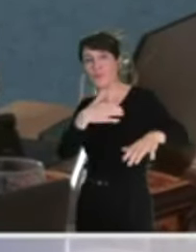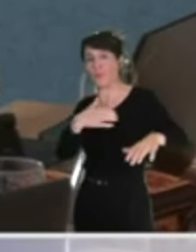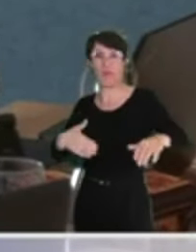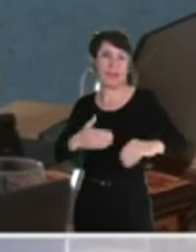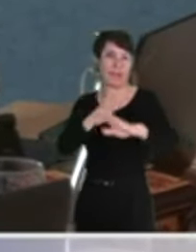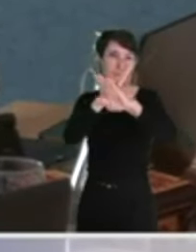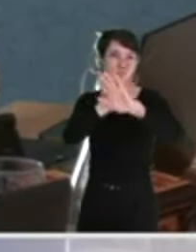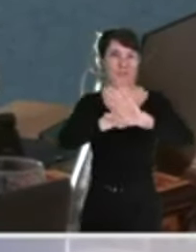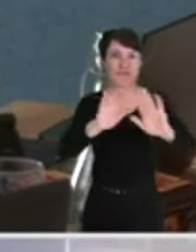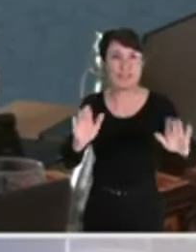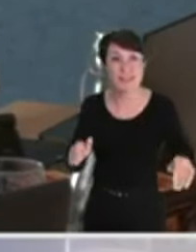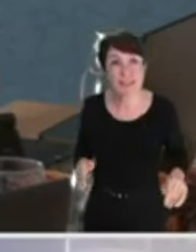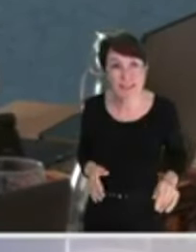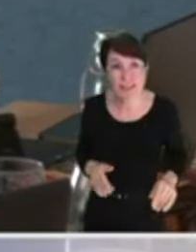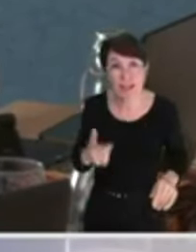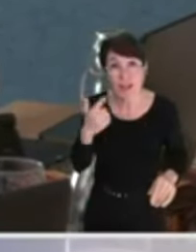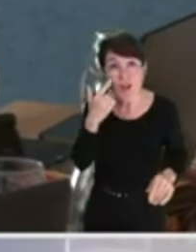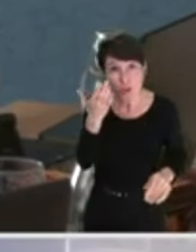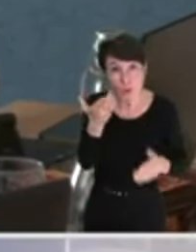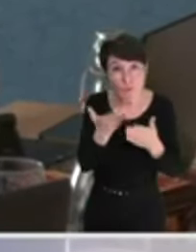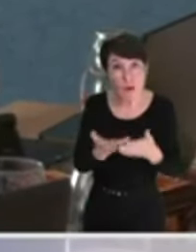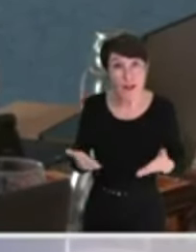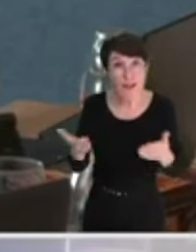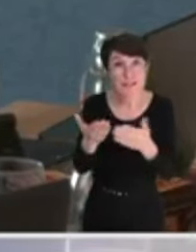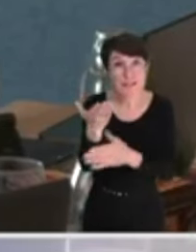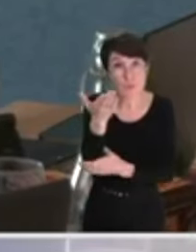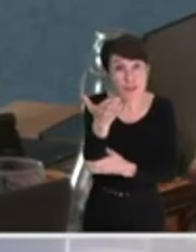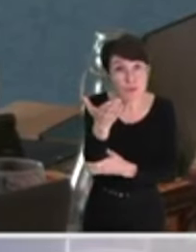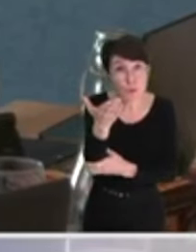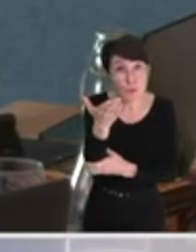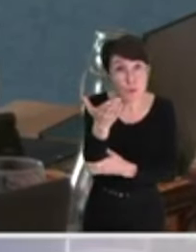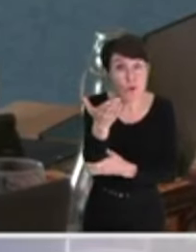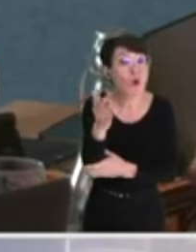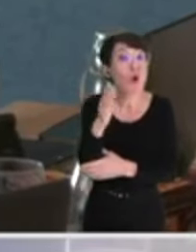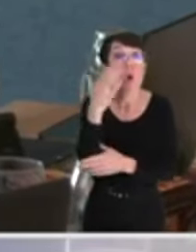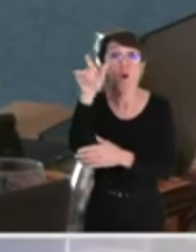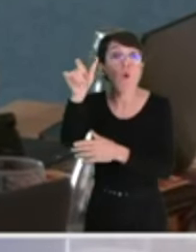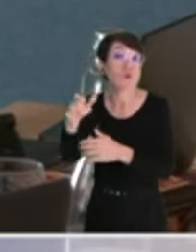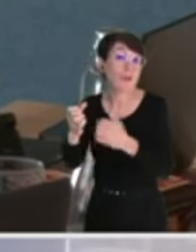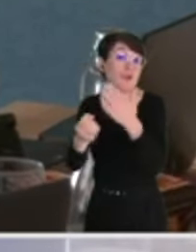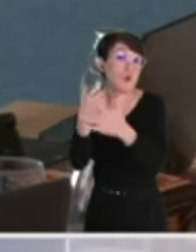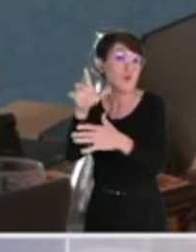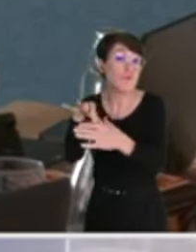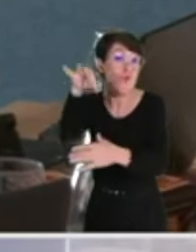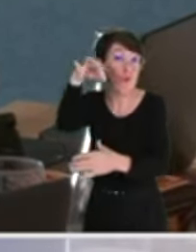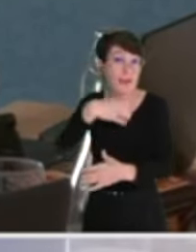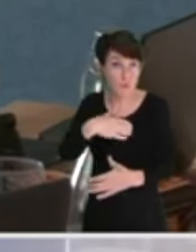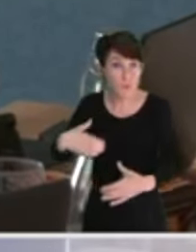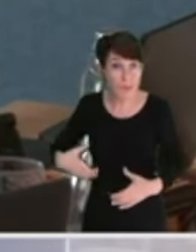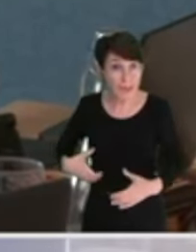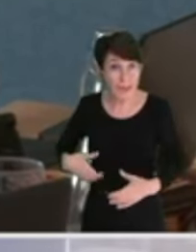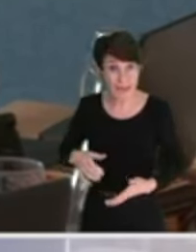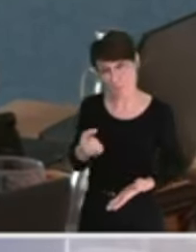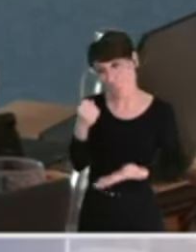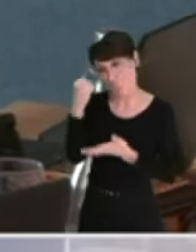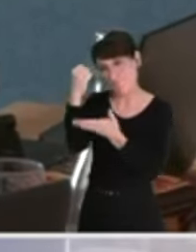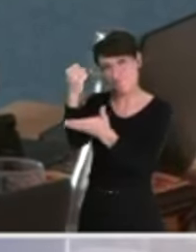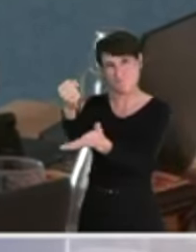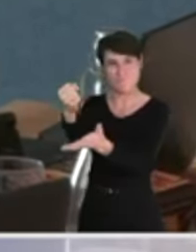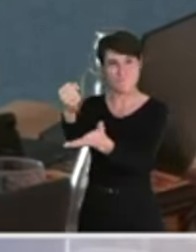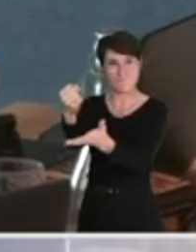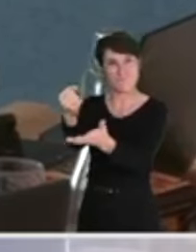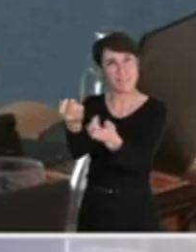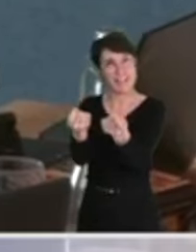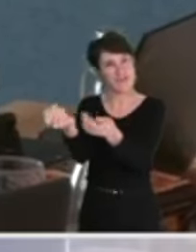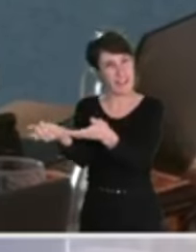Et voilà la situation que vos successeurs, quels qu'ils soient, auront à affronter. C'est-à-dire un